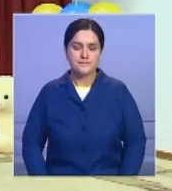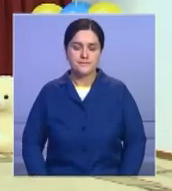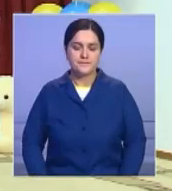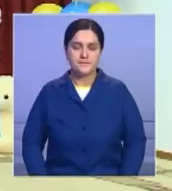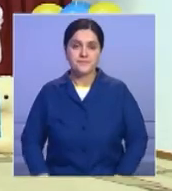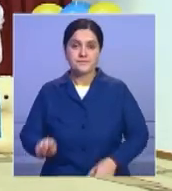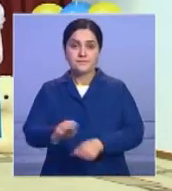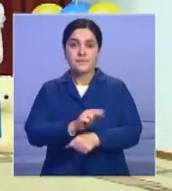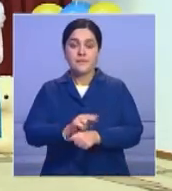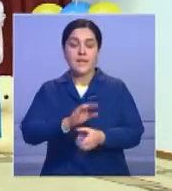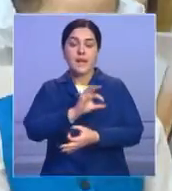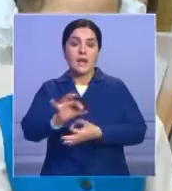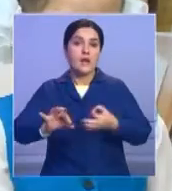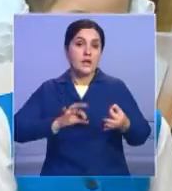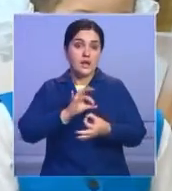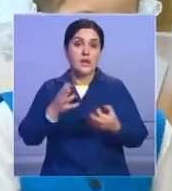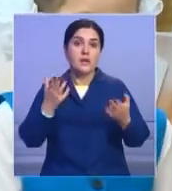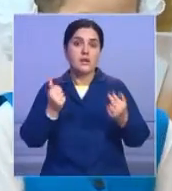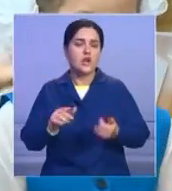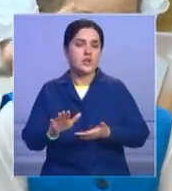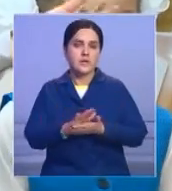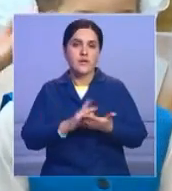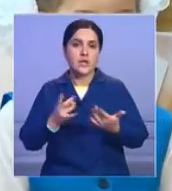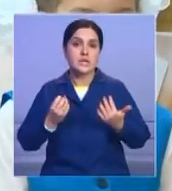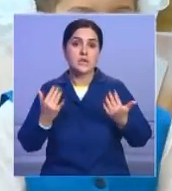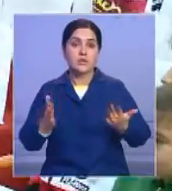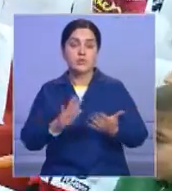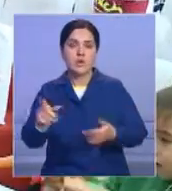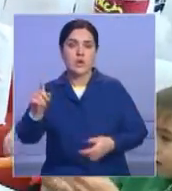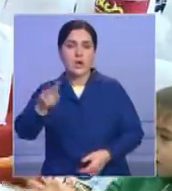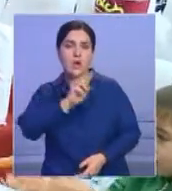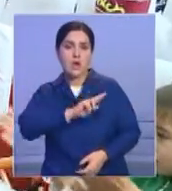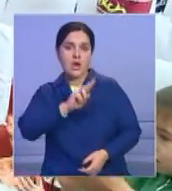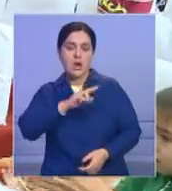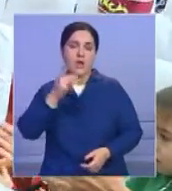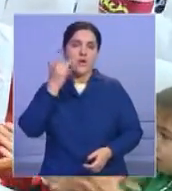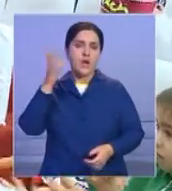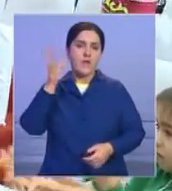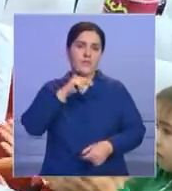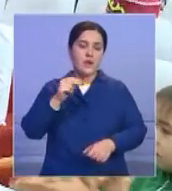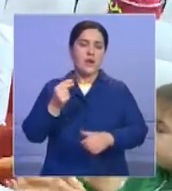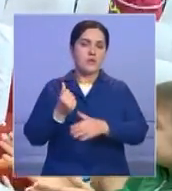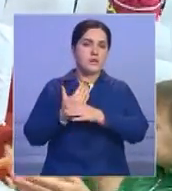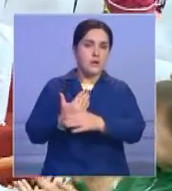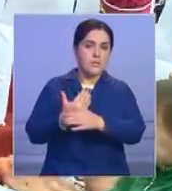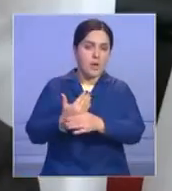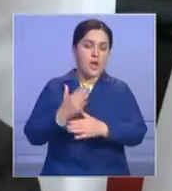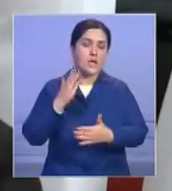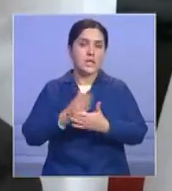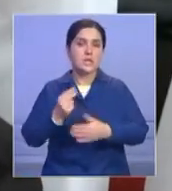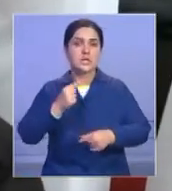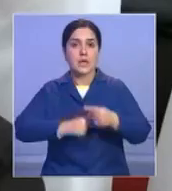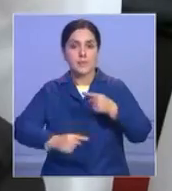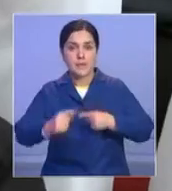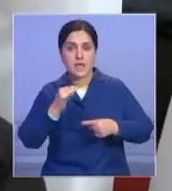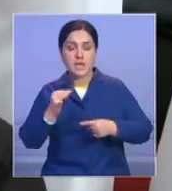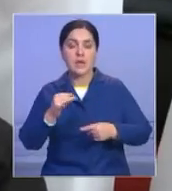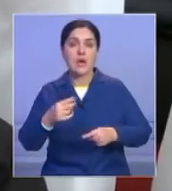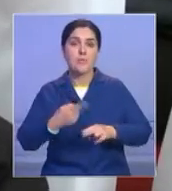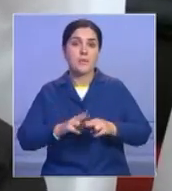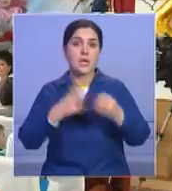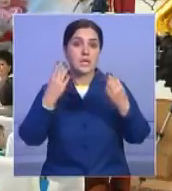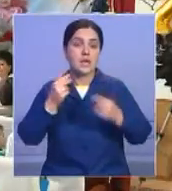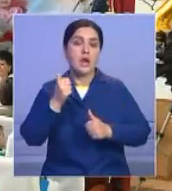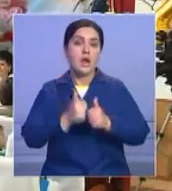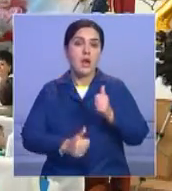Воспитанники детского дома, по большому счету, ни в чем не нуждаются. С учреждением работают общественные организации, волонтеры и бизнесмены региона. Но этот день для каждого